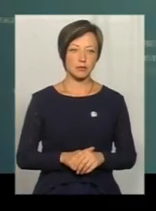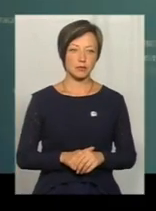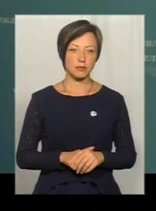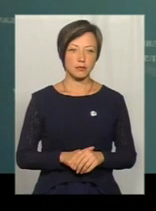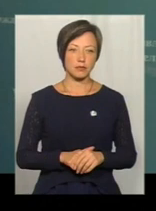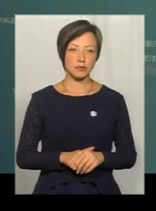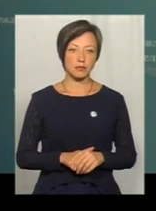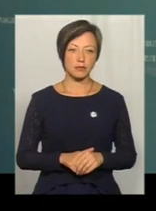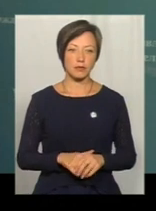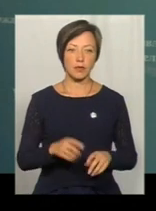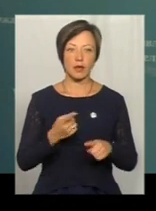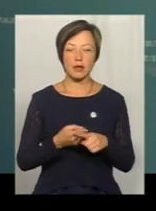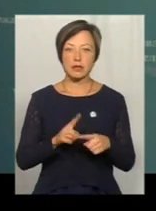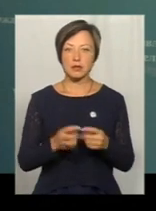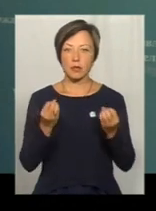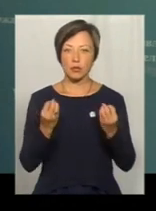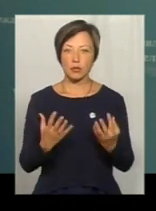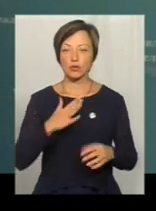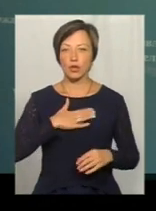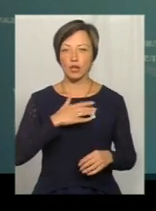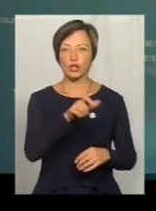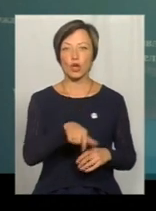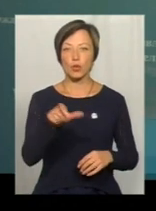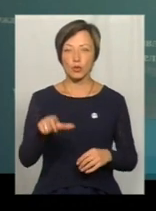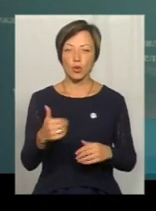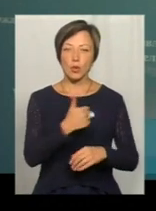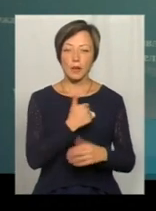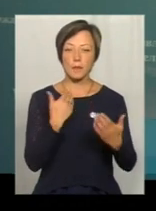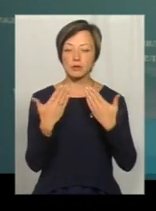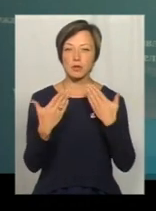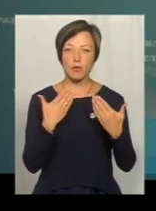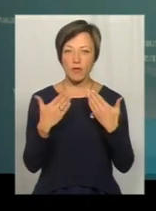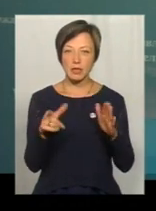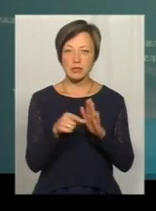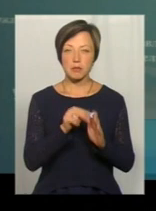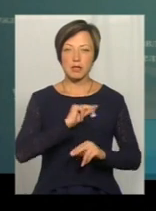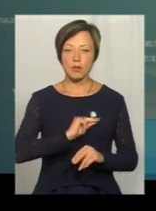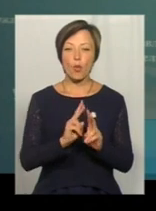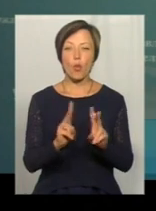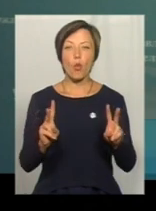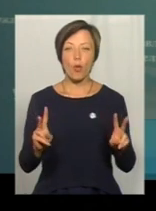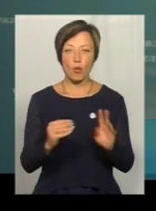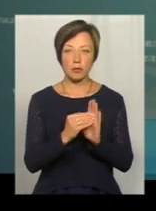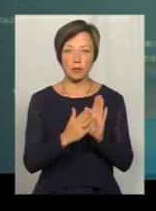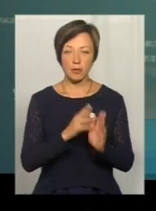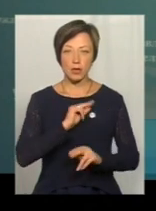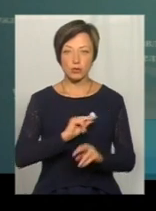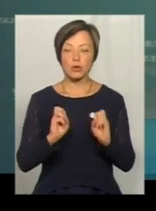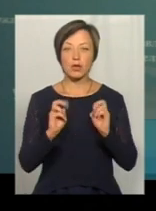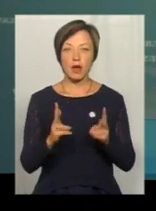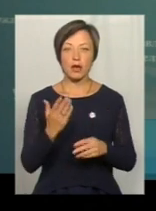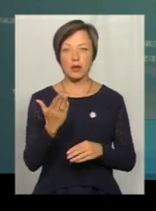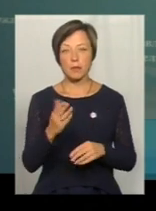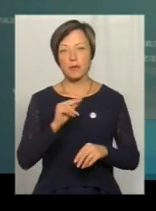Це просто наші люди хотіли поспілкуватися з найманими працівниками, знати в кого вони працюють і яким чином їх,